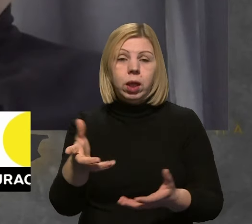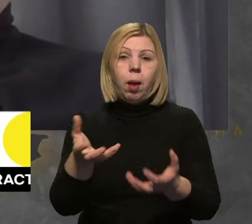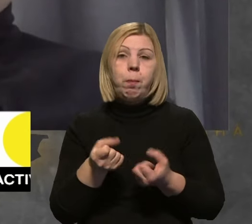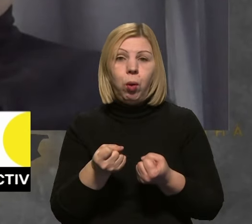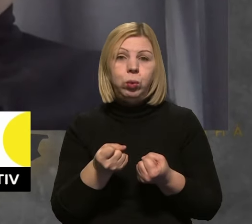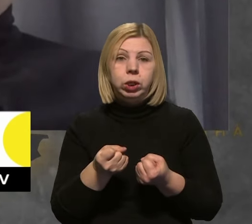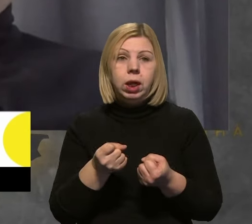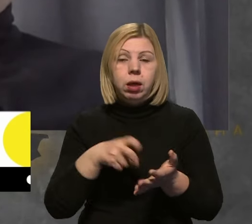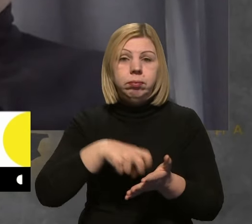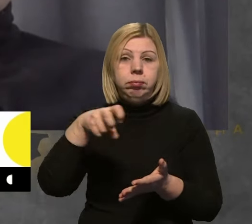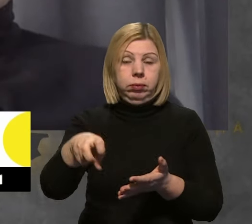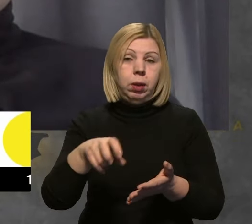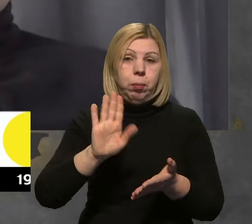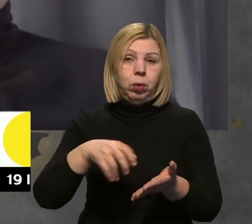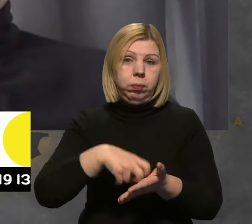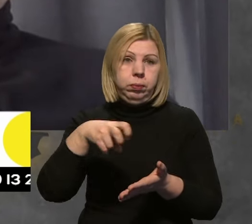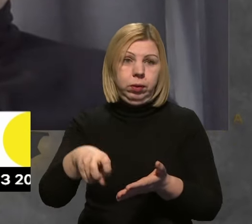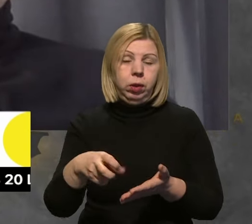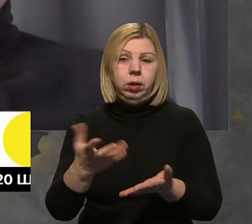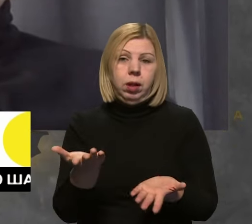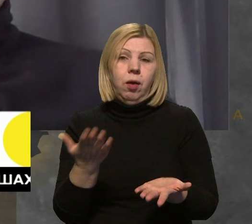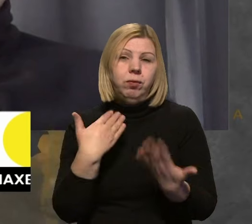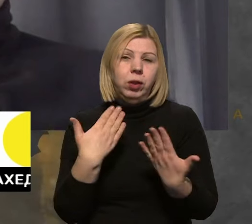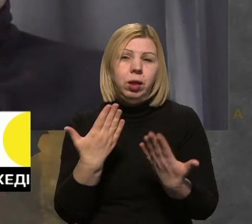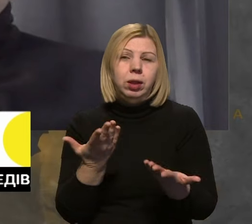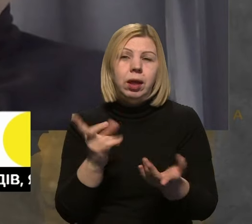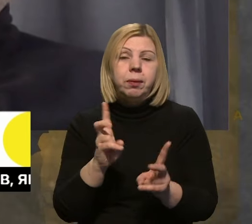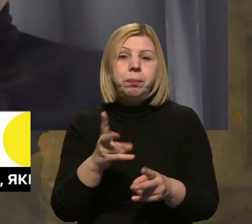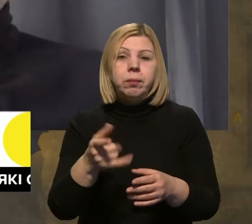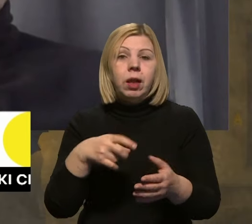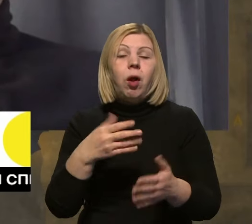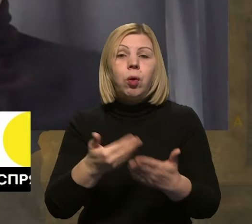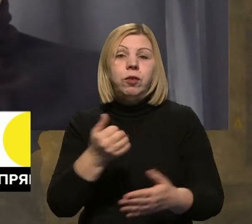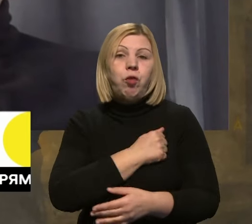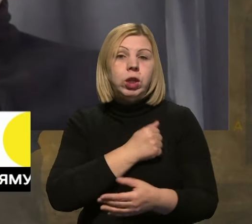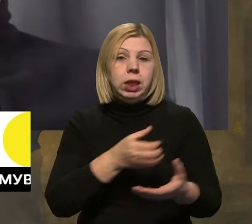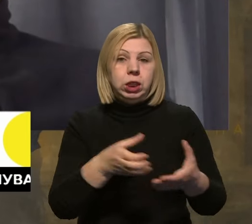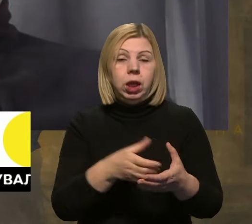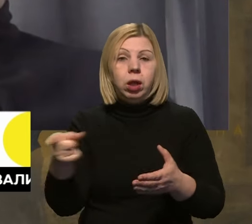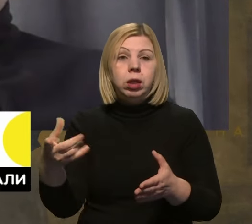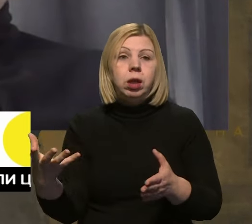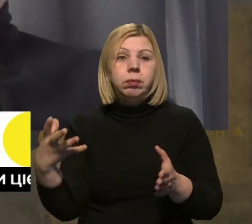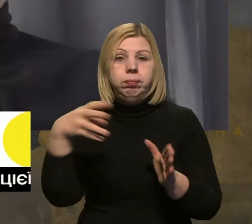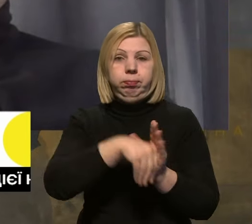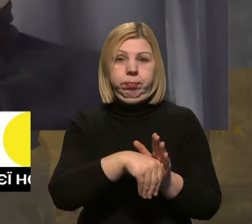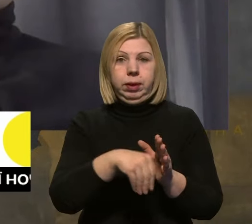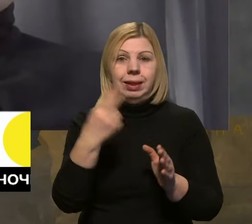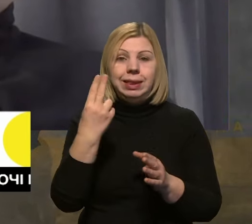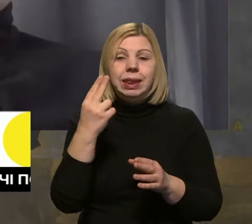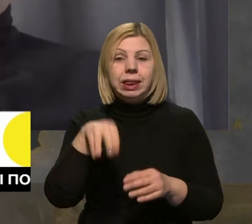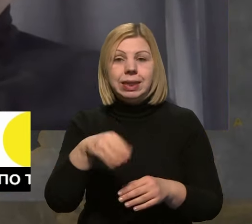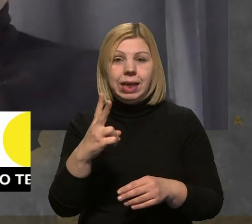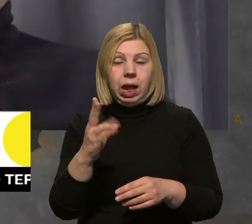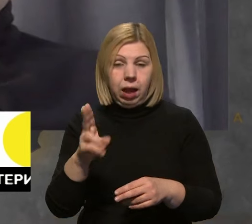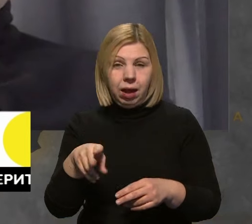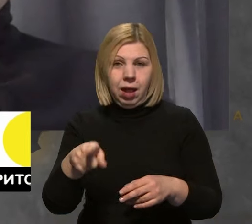лист згоду або лист відношення, це називається ще іноді, від військової частини, з яким йде в ТЦК та СП, проходить